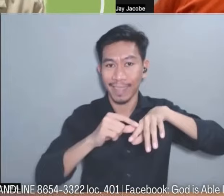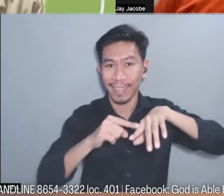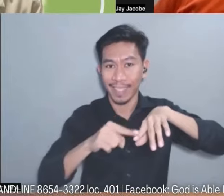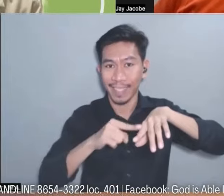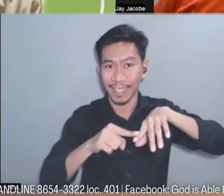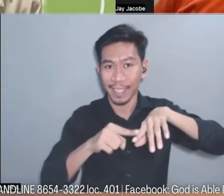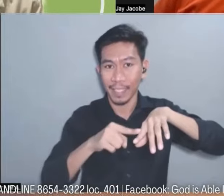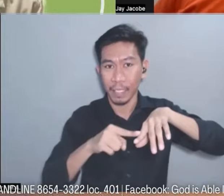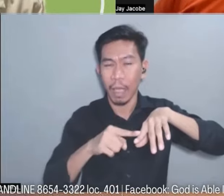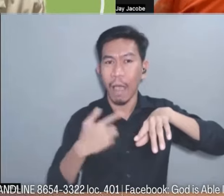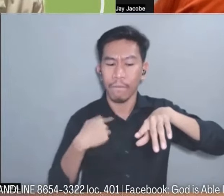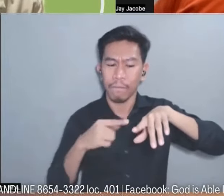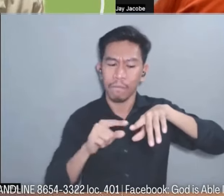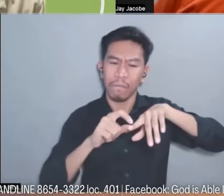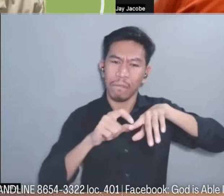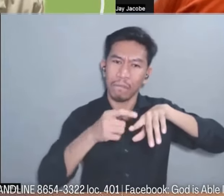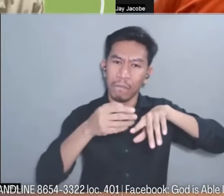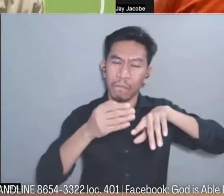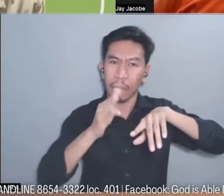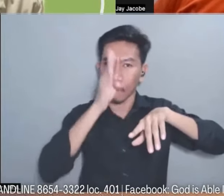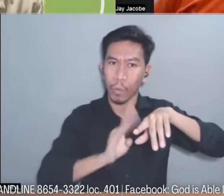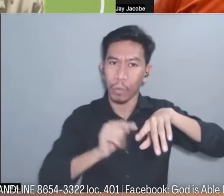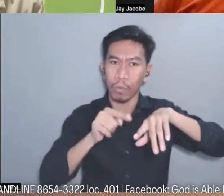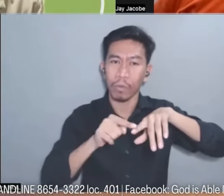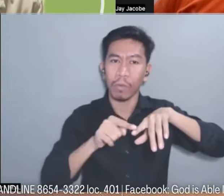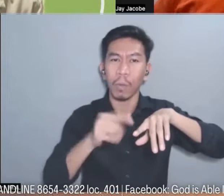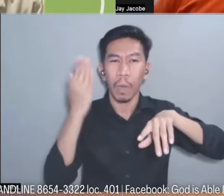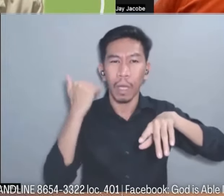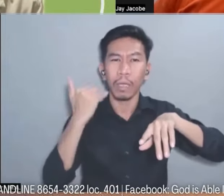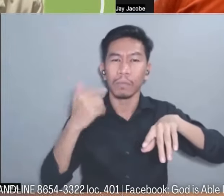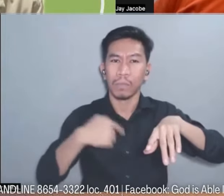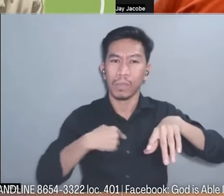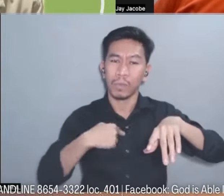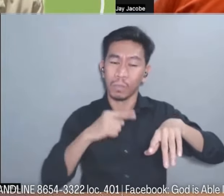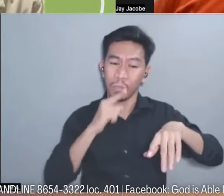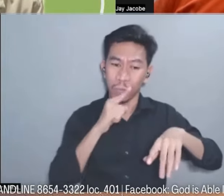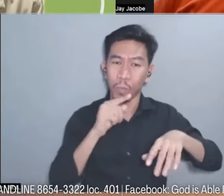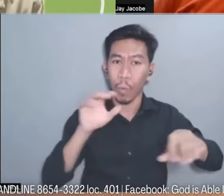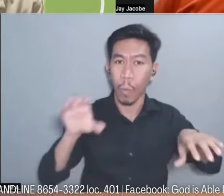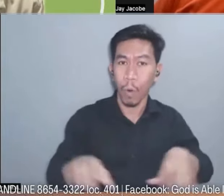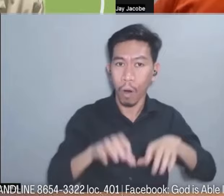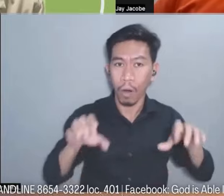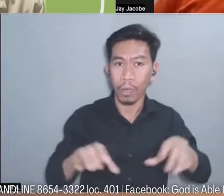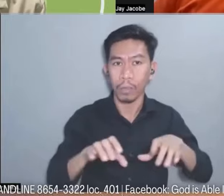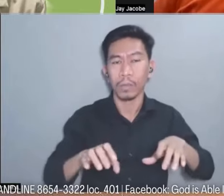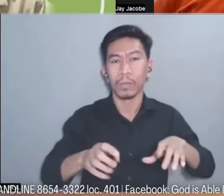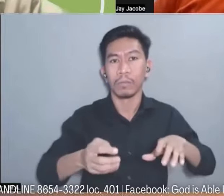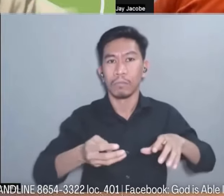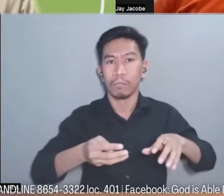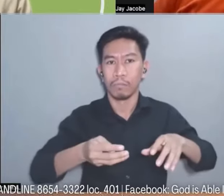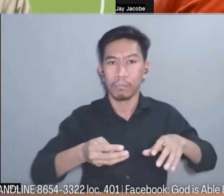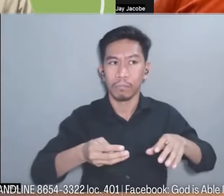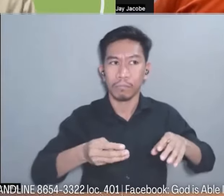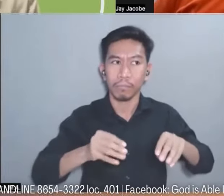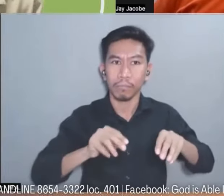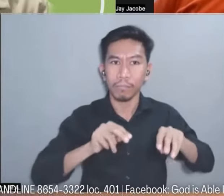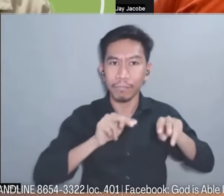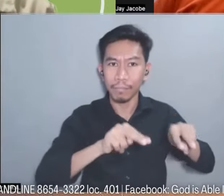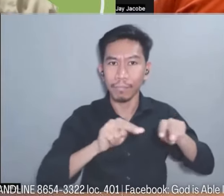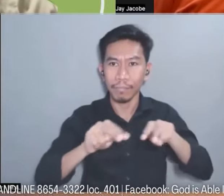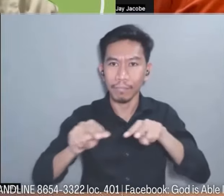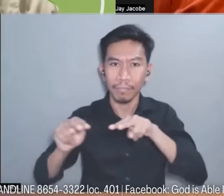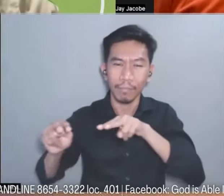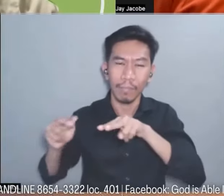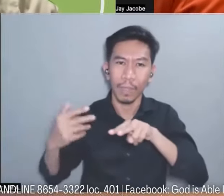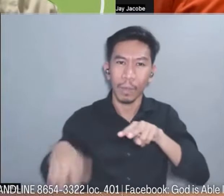maintenance, ay napakahira po at ito po ay very physical work po ang aking na-experience. Talagang